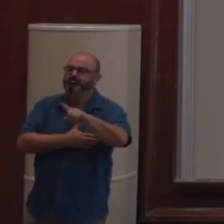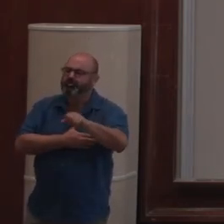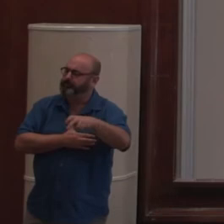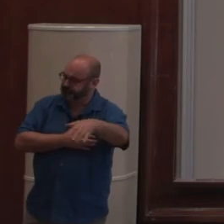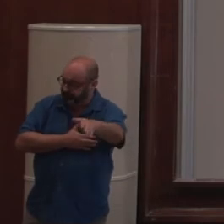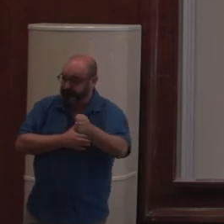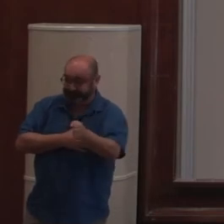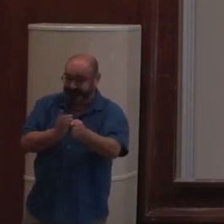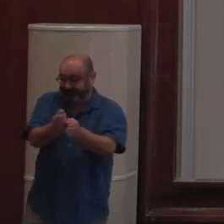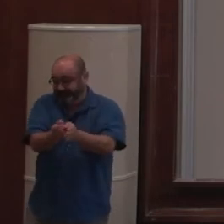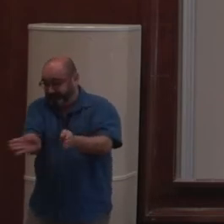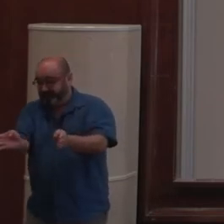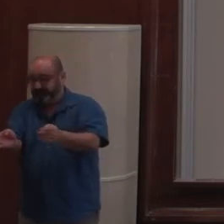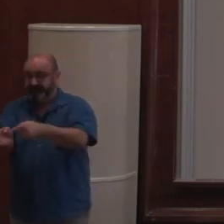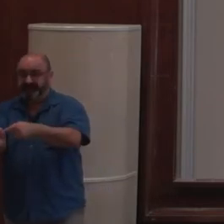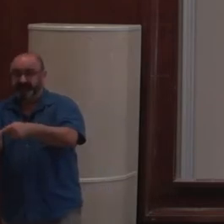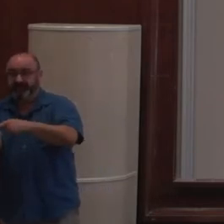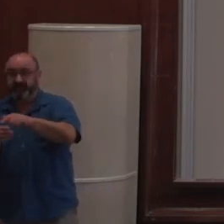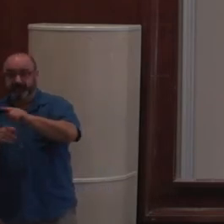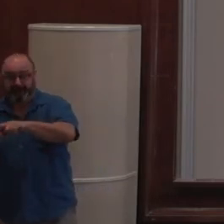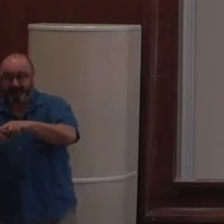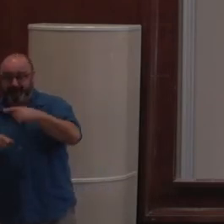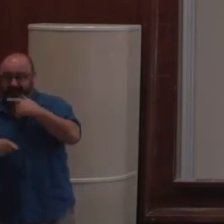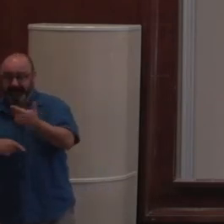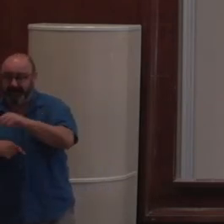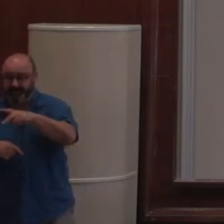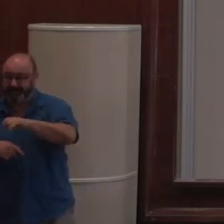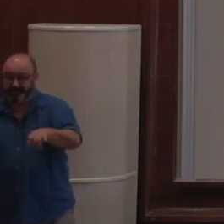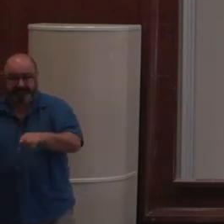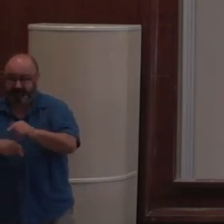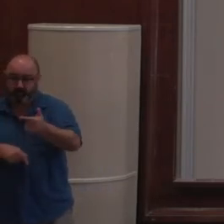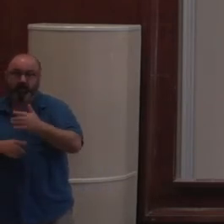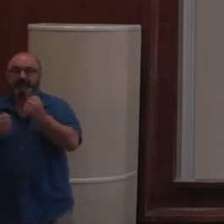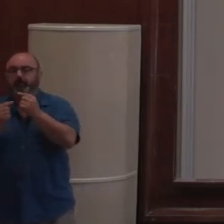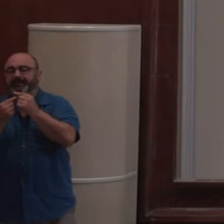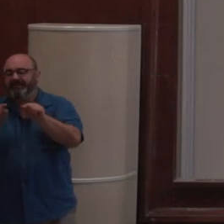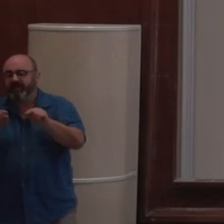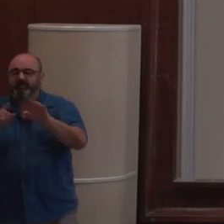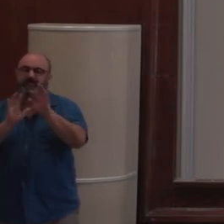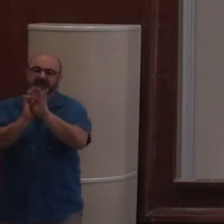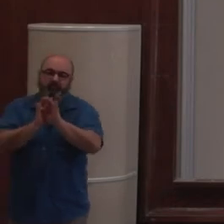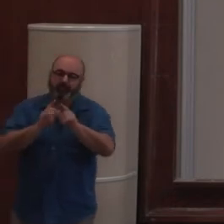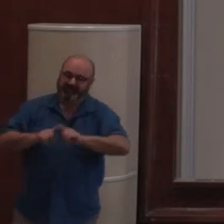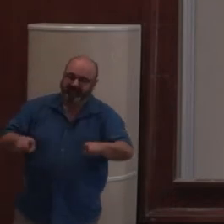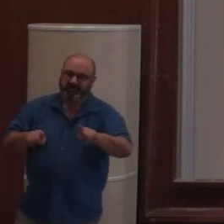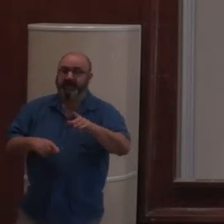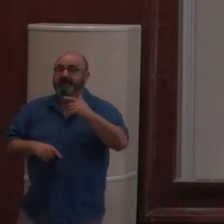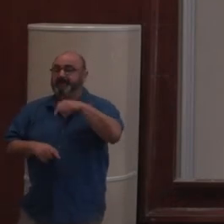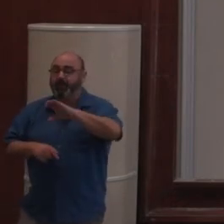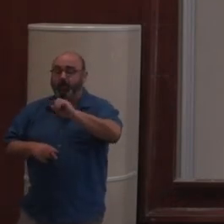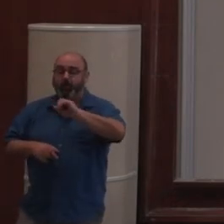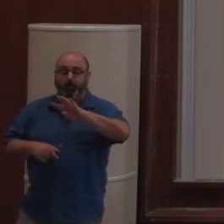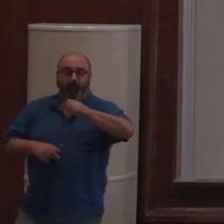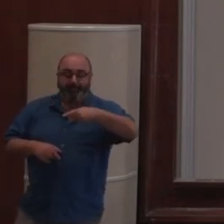Et le futur backend supporte la même API. À deux, trois différences près, puisqu'il y des fonctionnalités différentes. Par exemple, vous n'avez pas de WebSocket